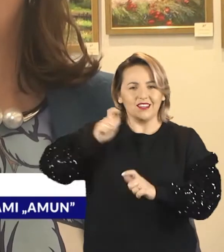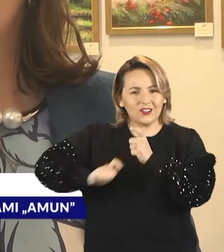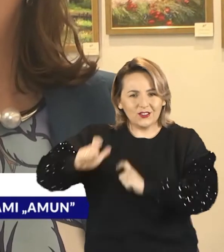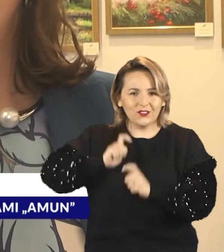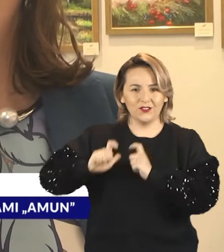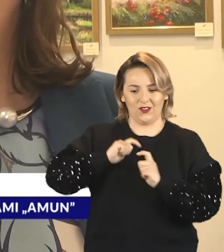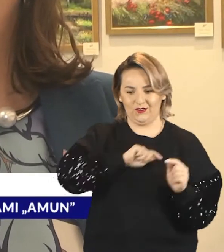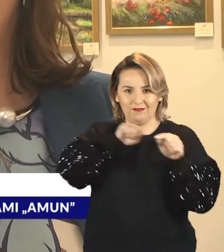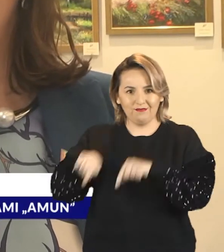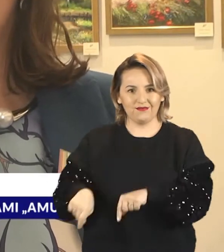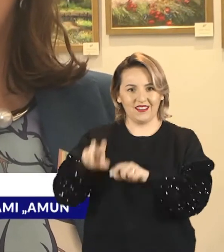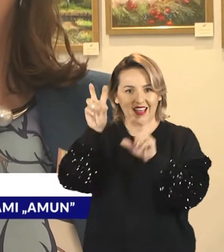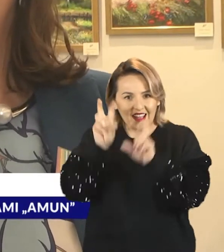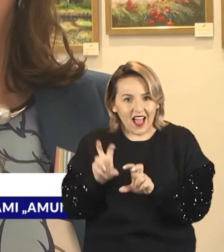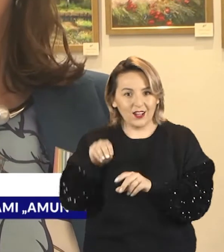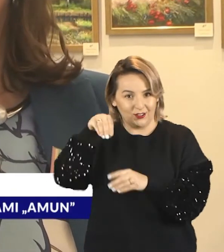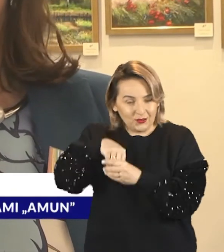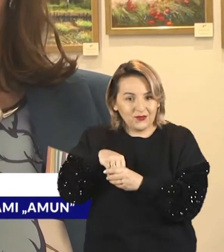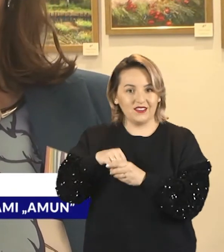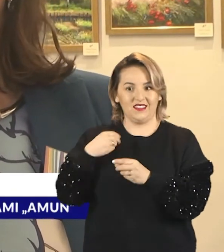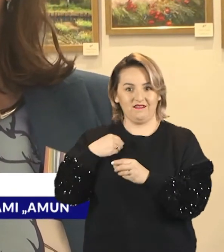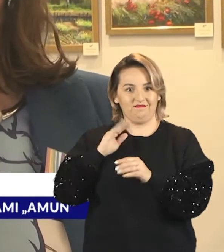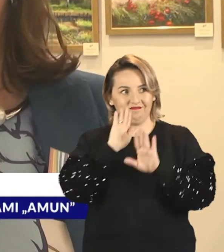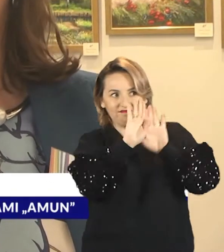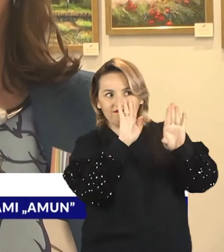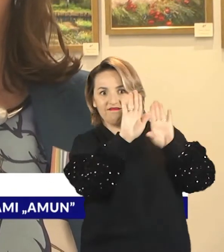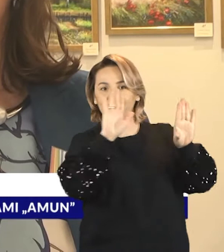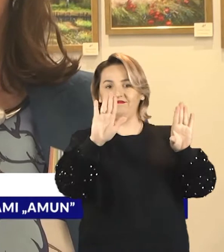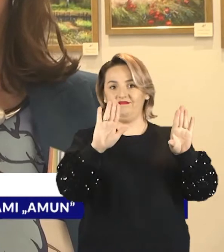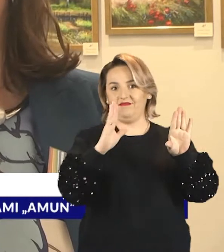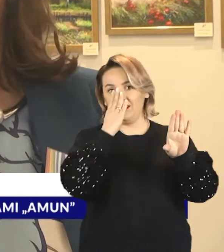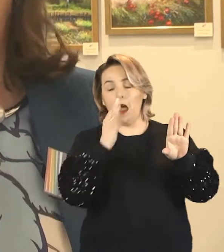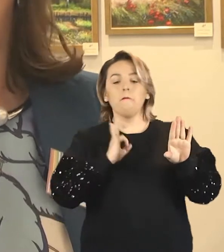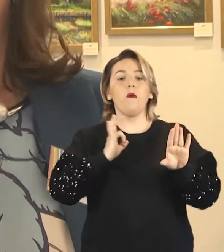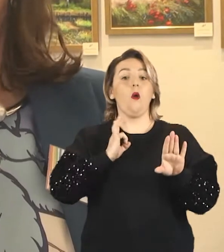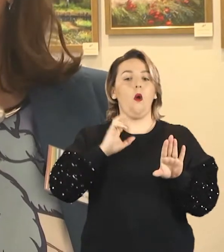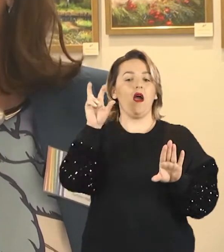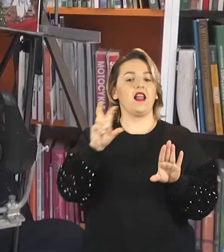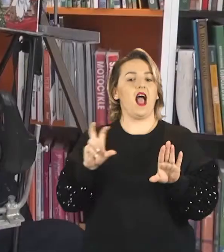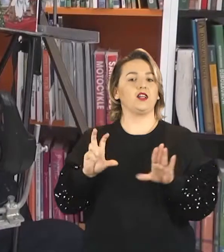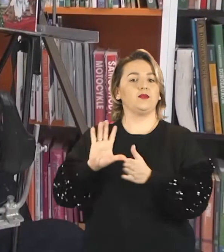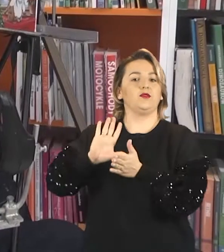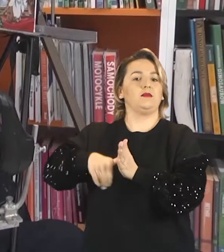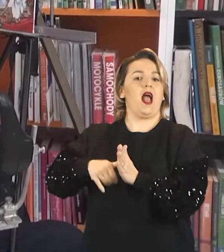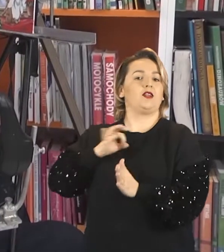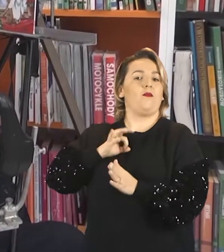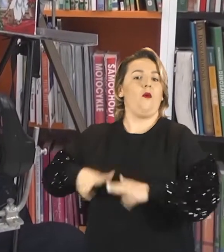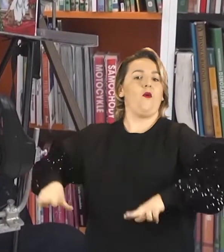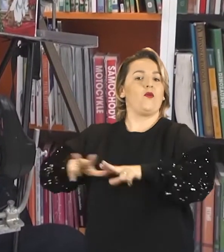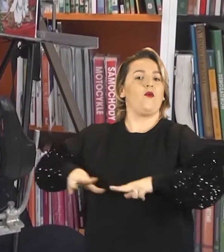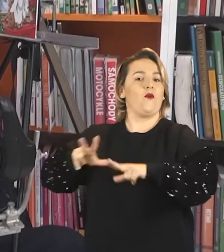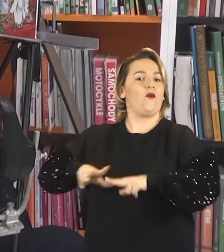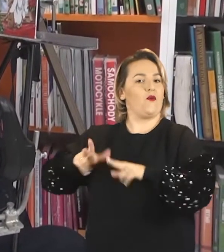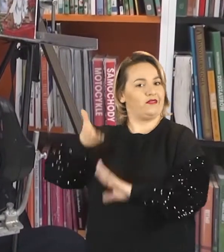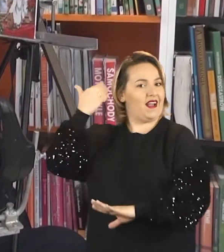ogromnie, że możemy być tutaj w Radziborzu. Wystawiać pracę, tym bardziej, że Radziborzu jest moje rodzinne miasto, a poza tym